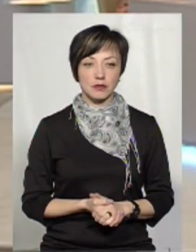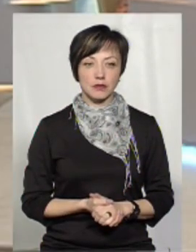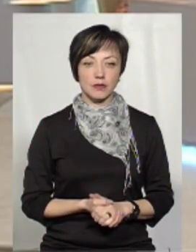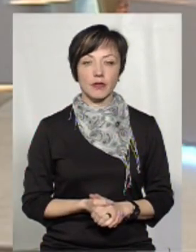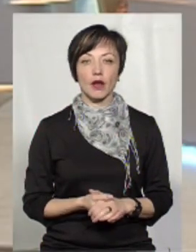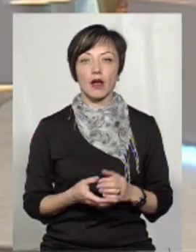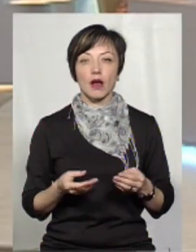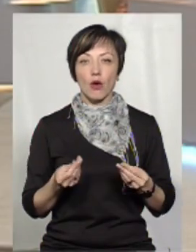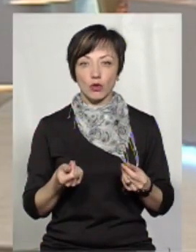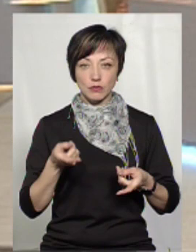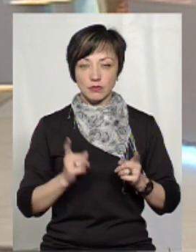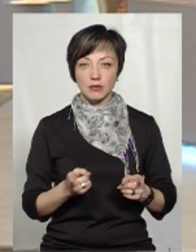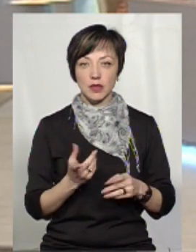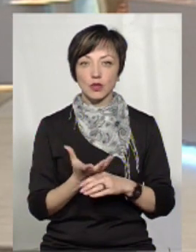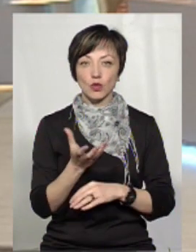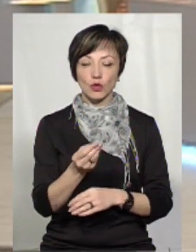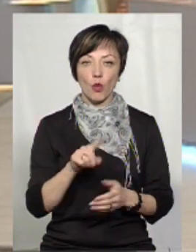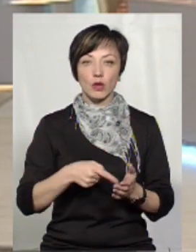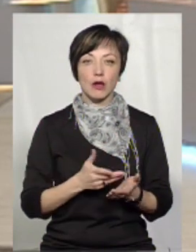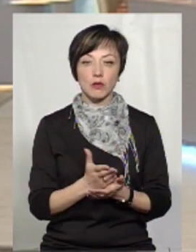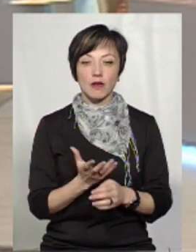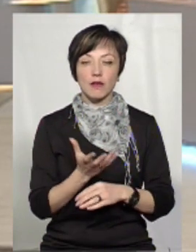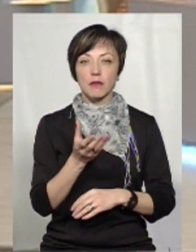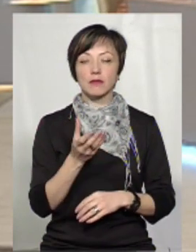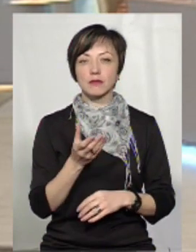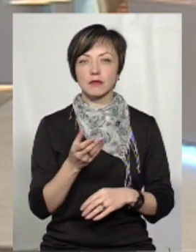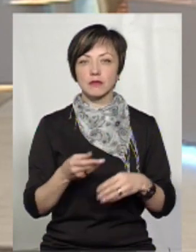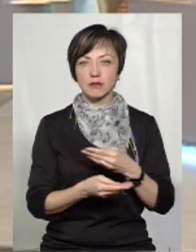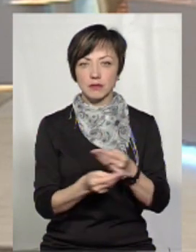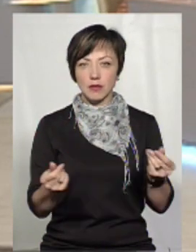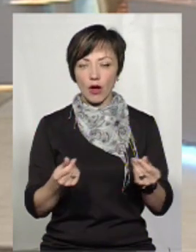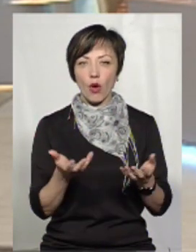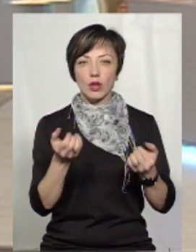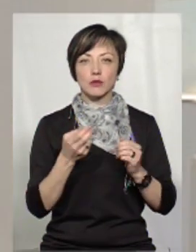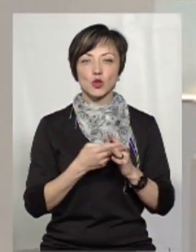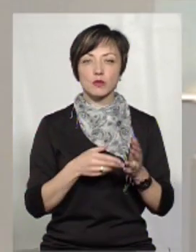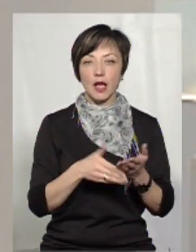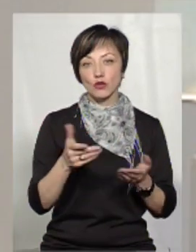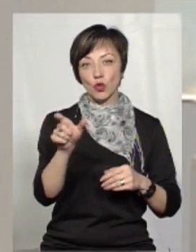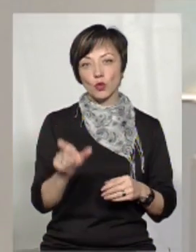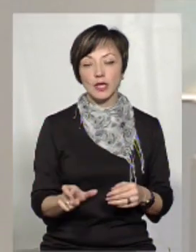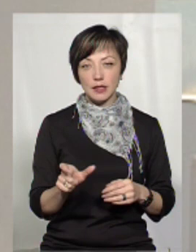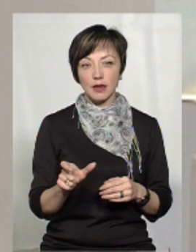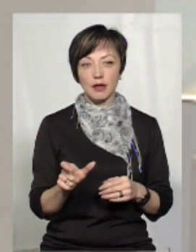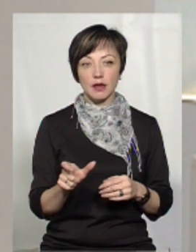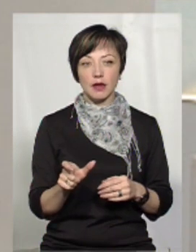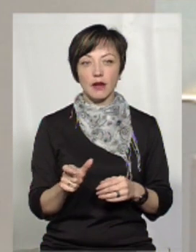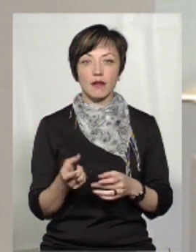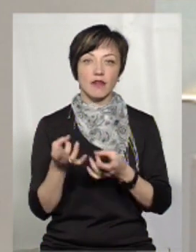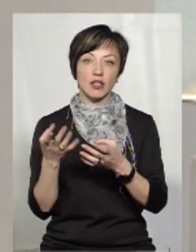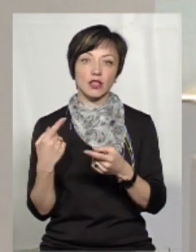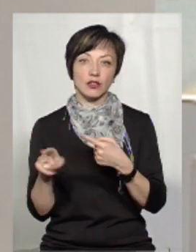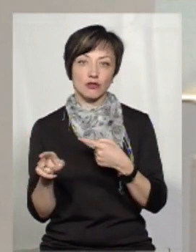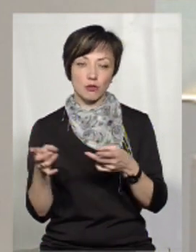А от живі гроші для розрахунків за комунальні послуги виплачуються безпосередньо одержувачем субсидій. А якщо людина отримає і витратить